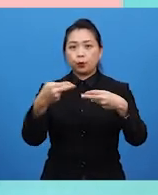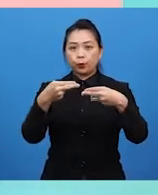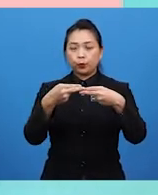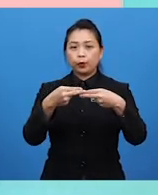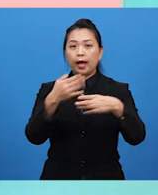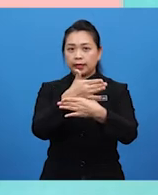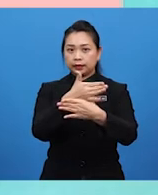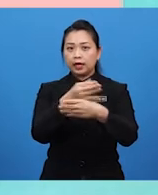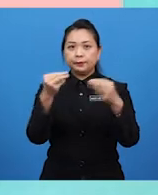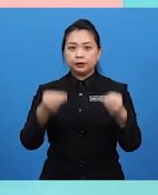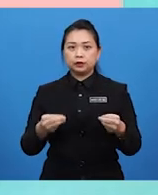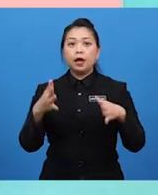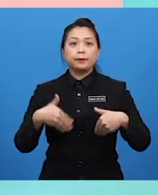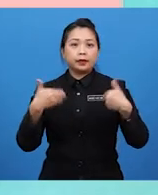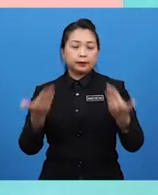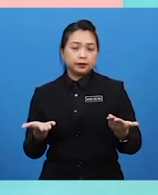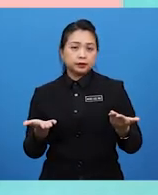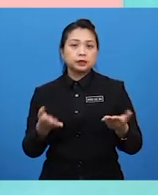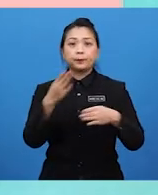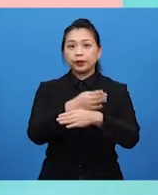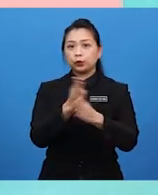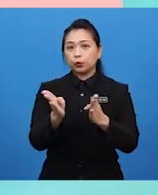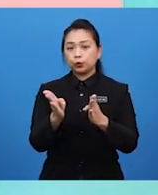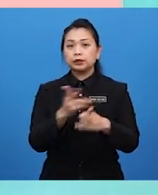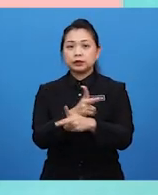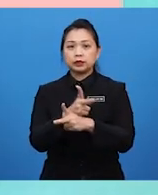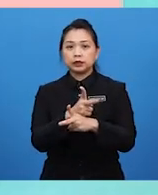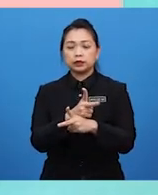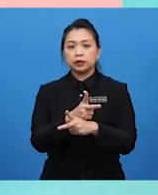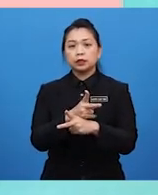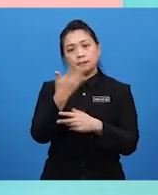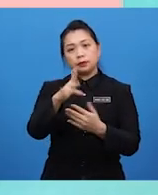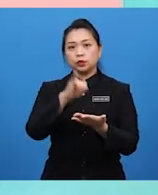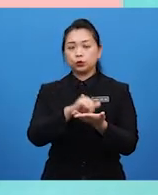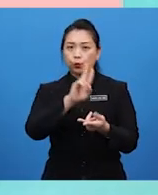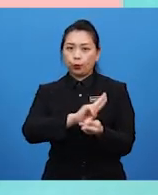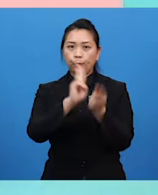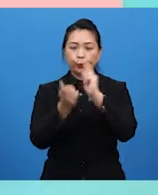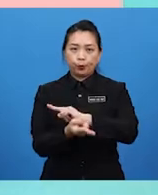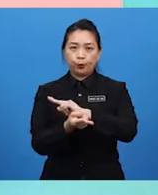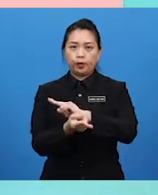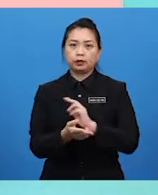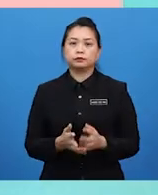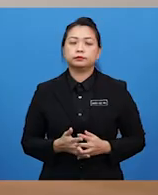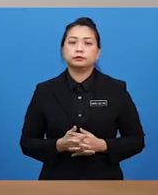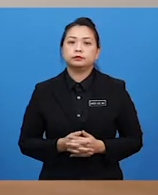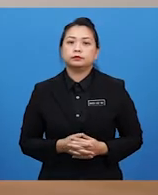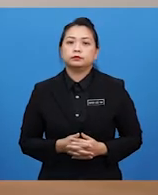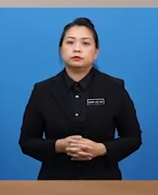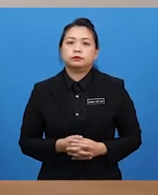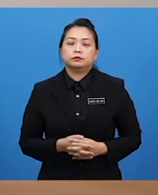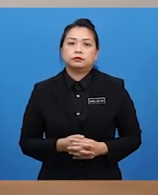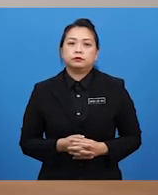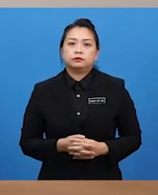sesama manusia bagaimana ia terbentuk, terpelihara dan kemudiannya ia akan berubah. Wah,